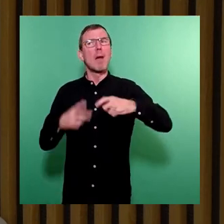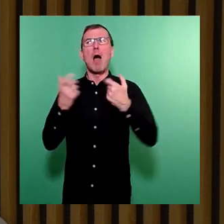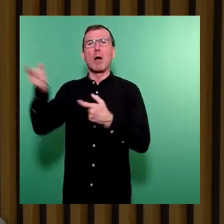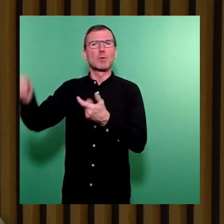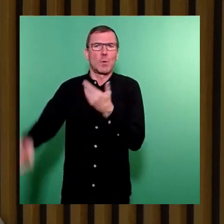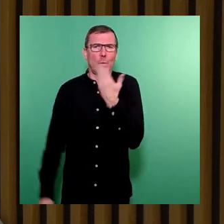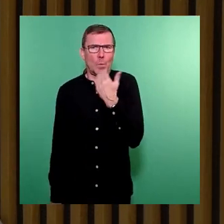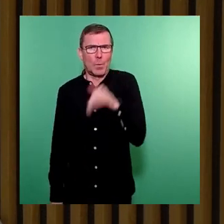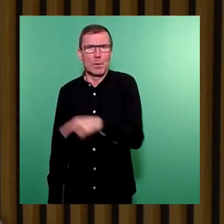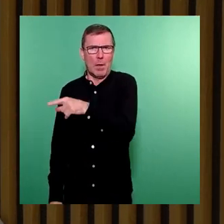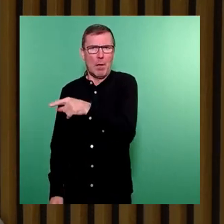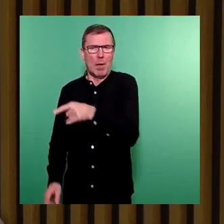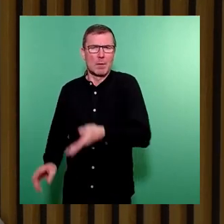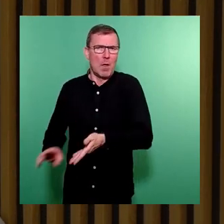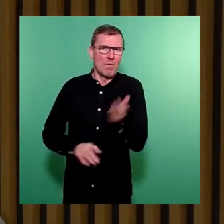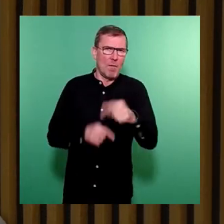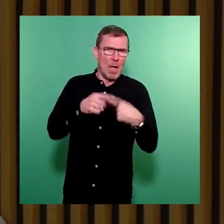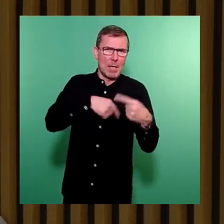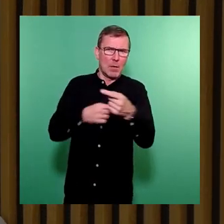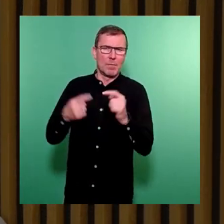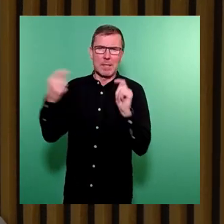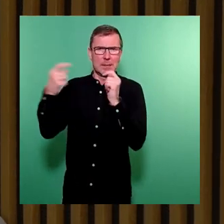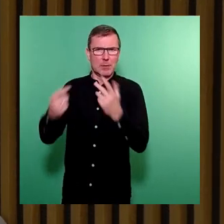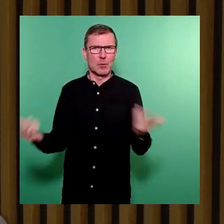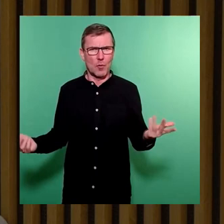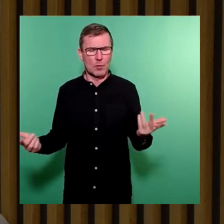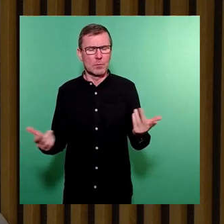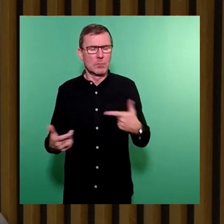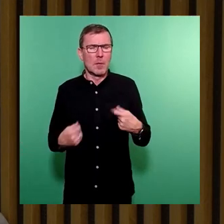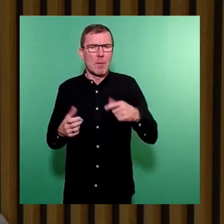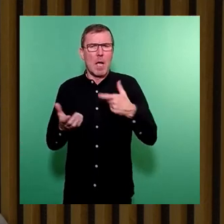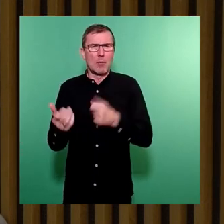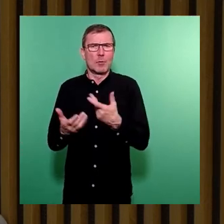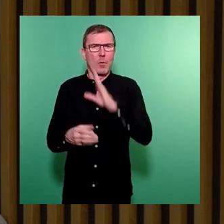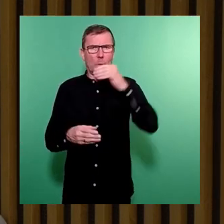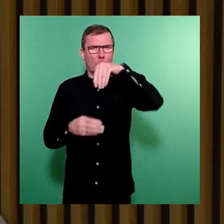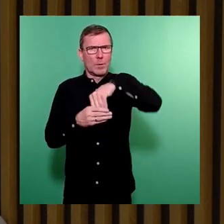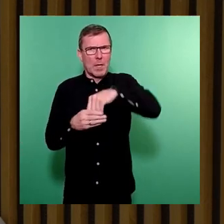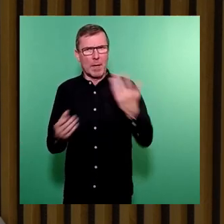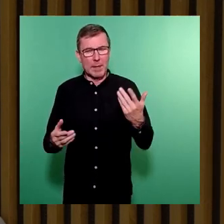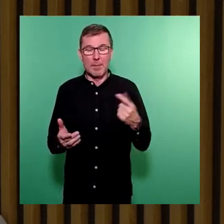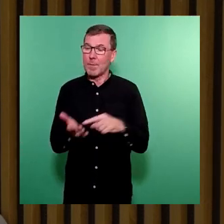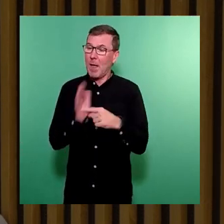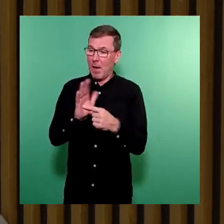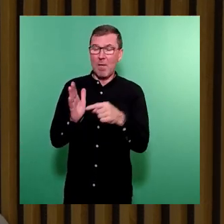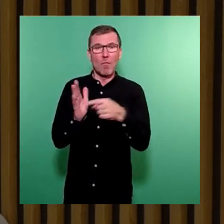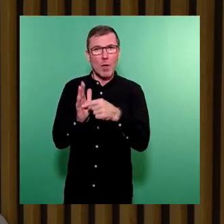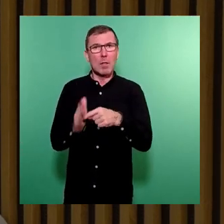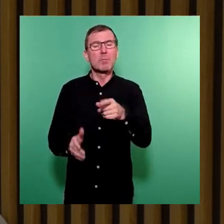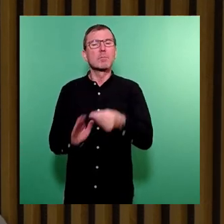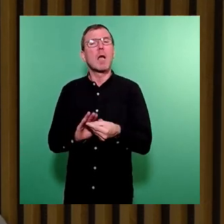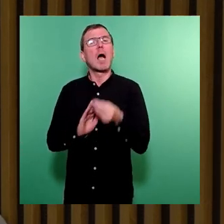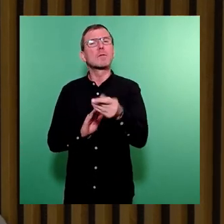im Prinzip an der Diskussion und Beschlussfassung nicht beteiligt. In der aktuellen Vorlage geht es also um die Ausreichung eines